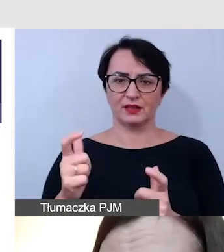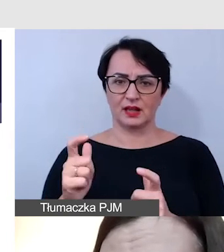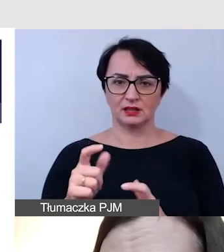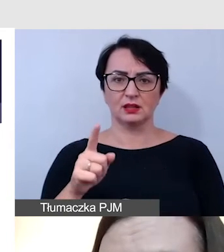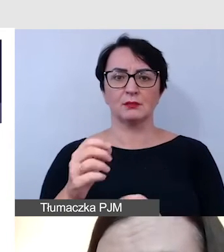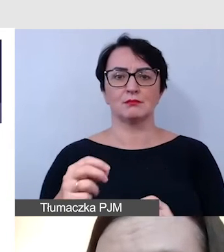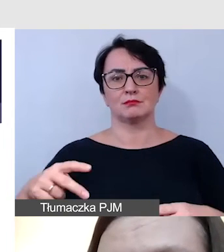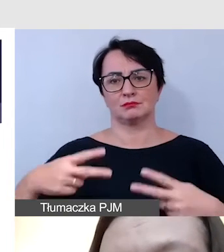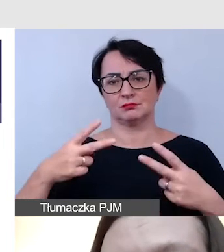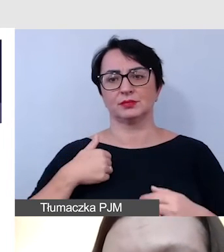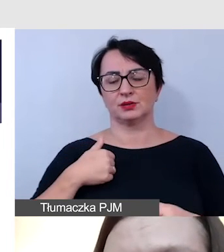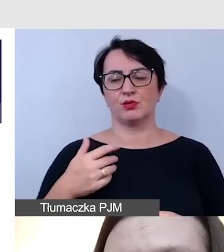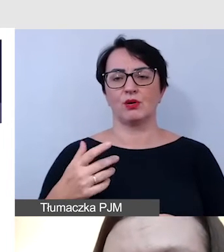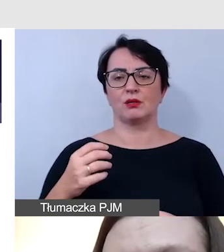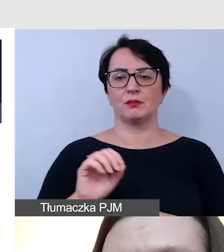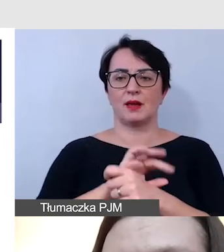czasach pandemii. Online,